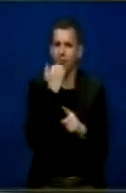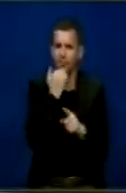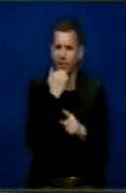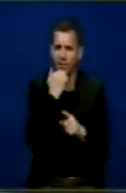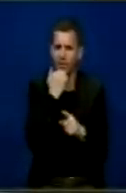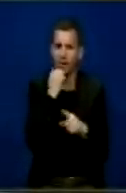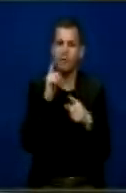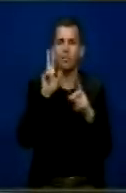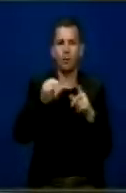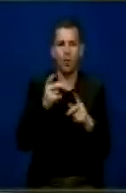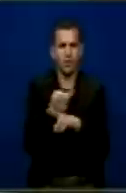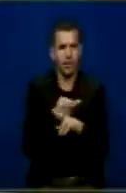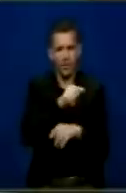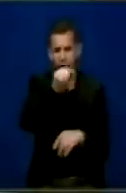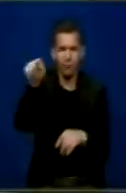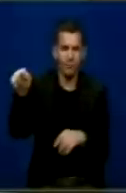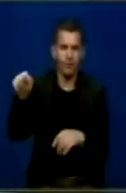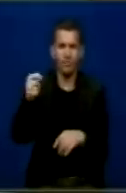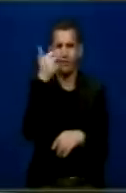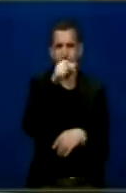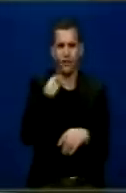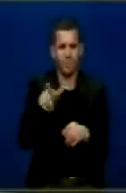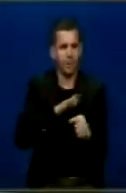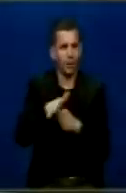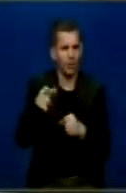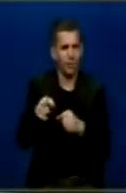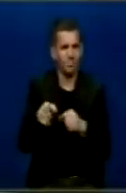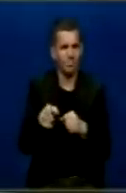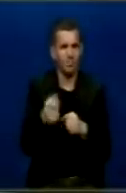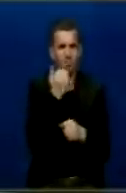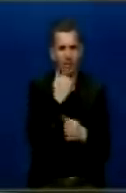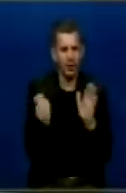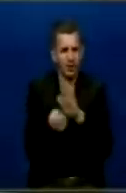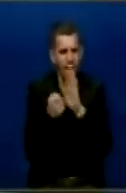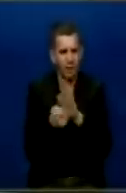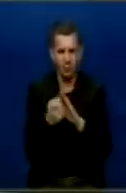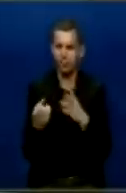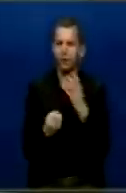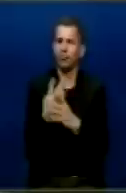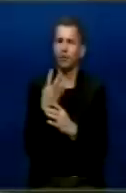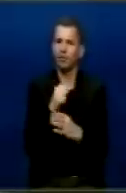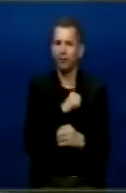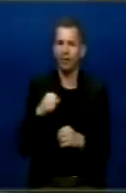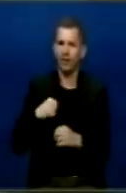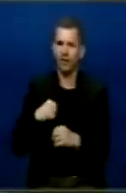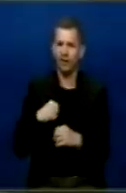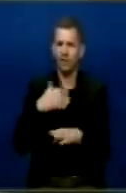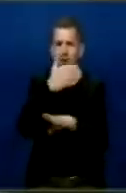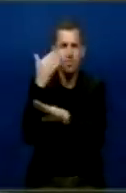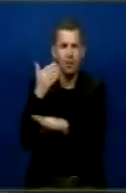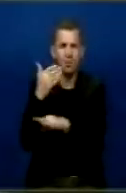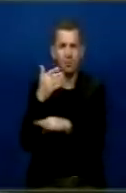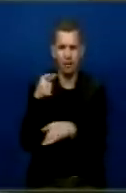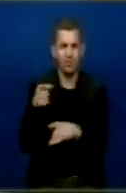azëm, por kemi edhe vendet tjera që e kanë veprua në kundërshtime këtë logik dhe që e kanë zhvilluar vendit duke u bazuar në kompanit privat,